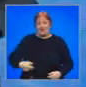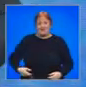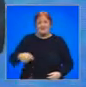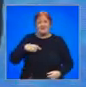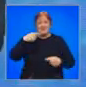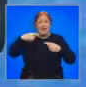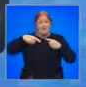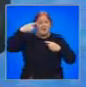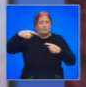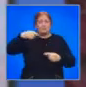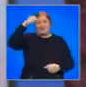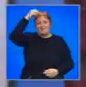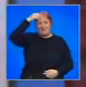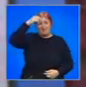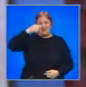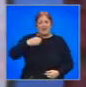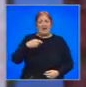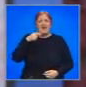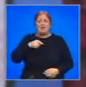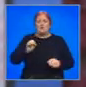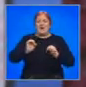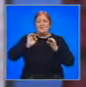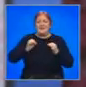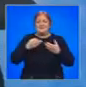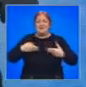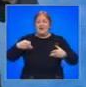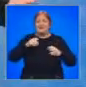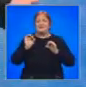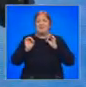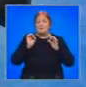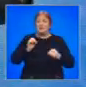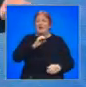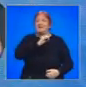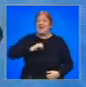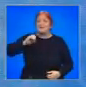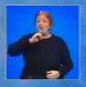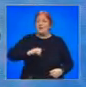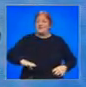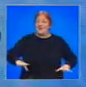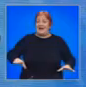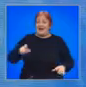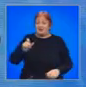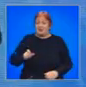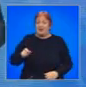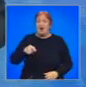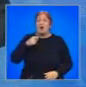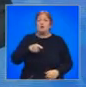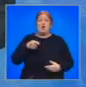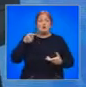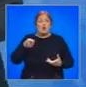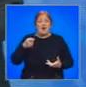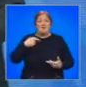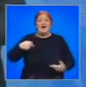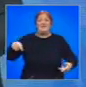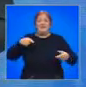просперитет в България. И ако наистина и ние сме модерни европейски граждани, то тогава ние